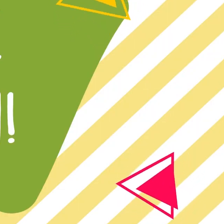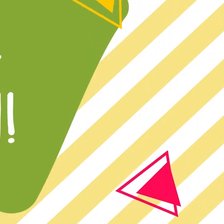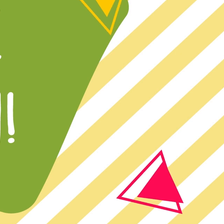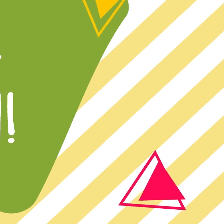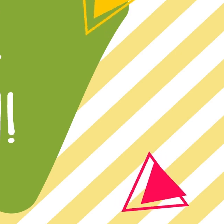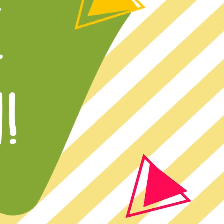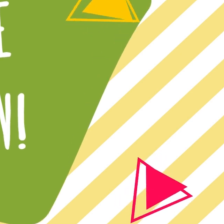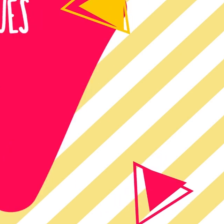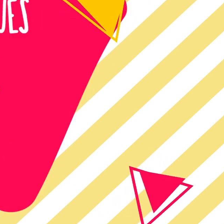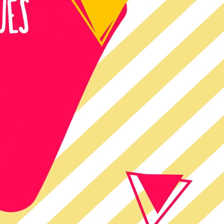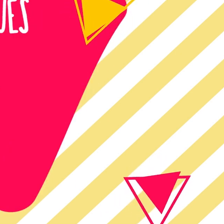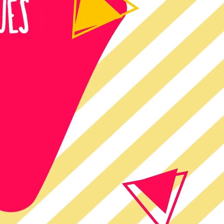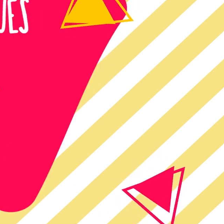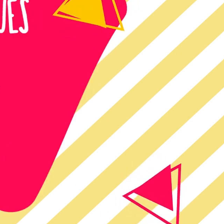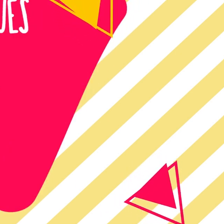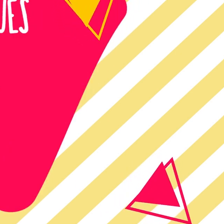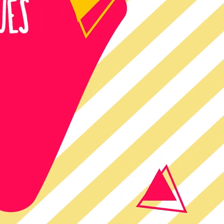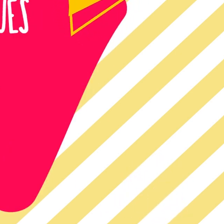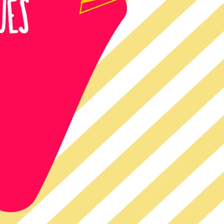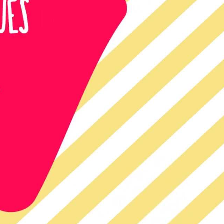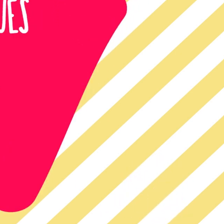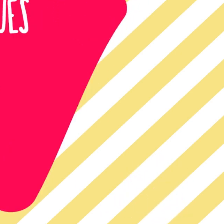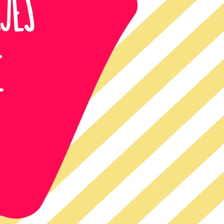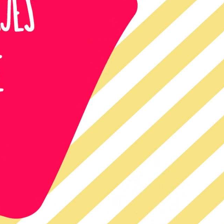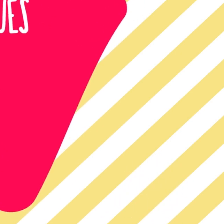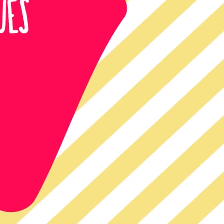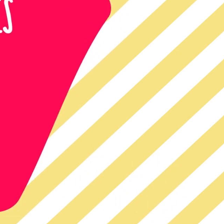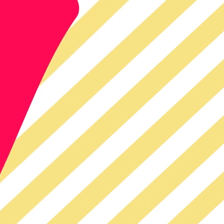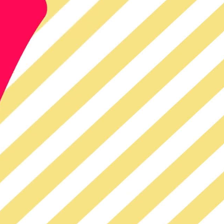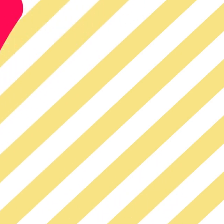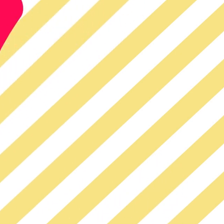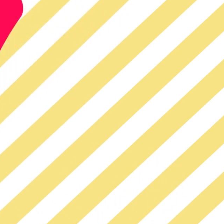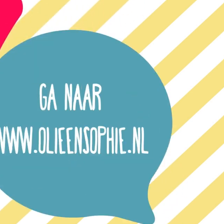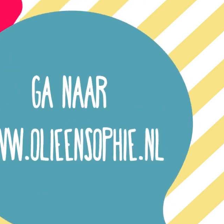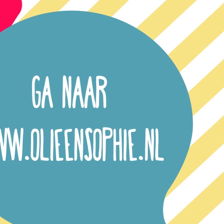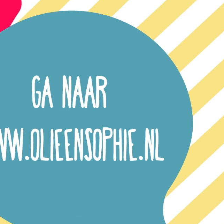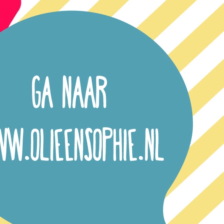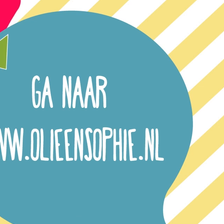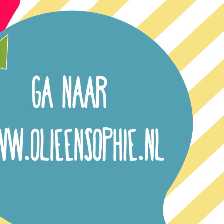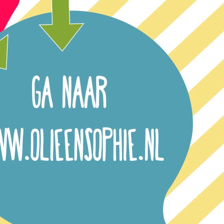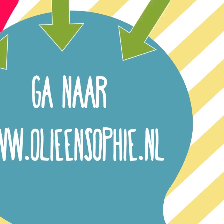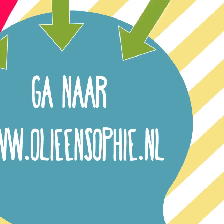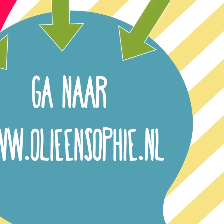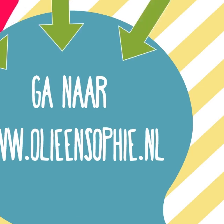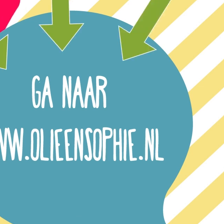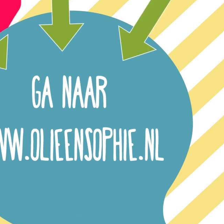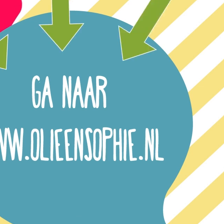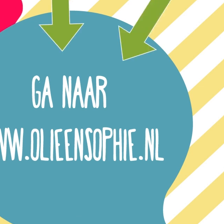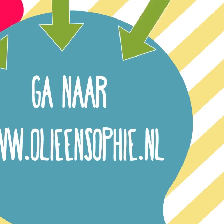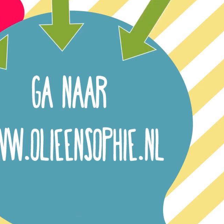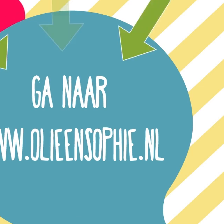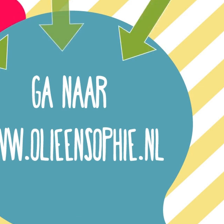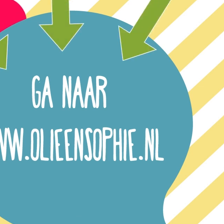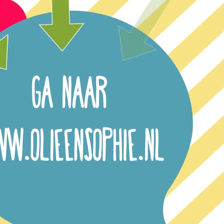We gaan ontdekken hoe de liefde we zijn. Kom je mee? Zijn je allerbeste